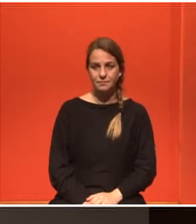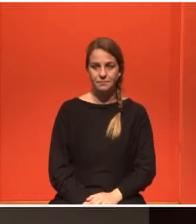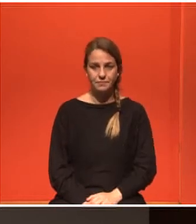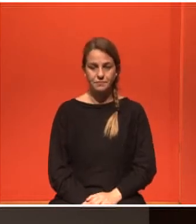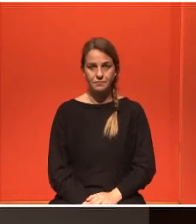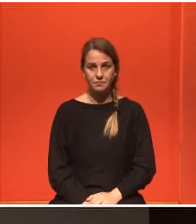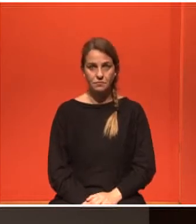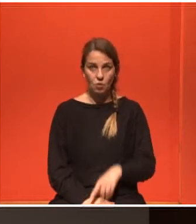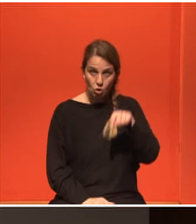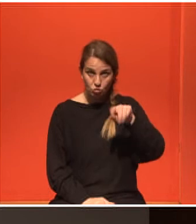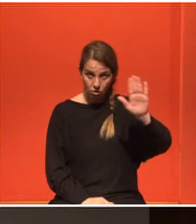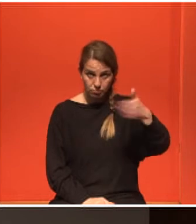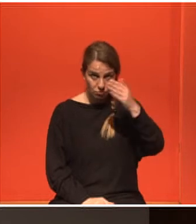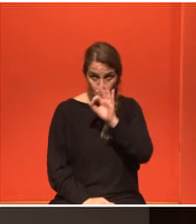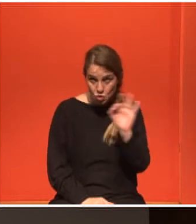τα βλέπετε